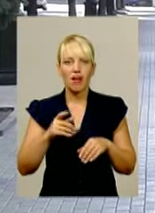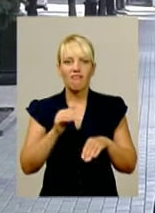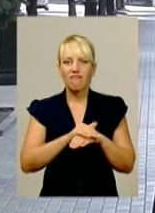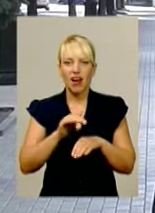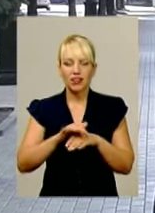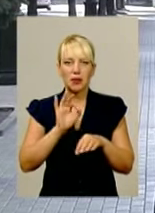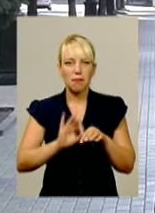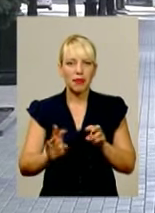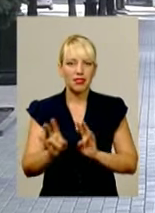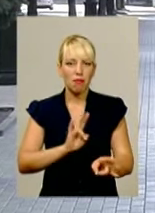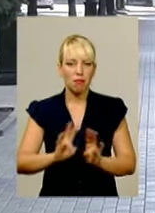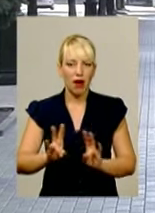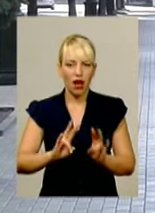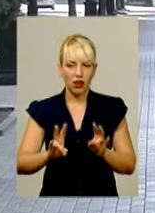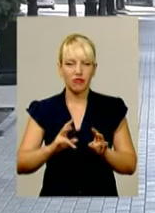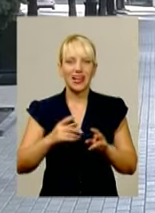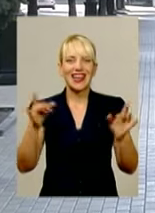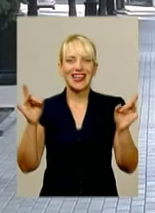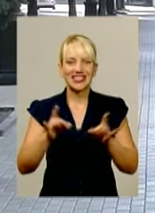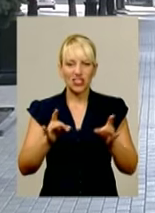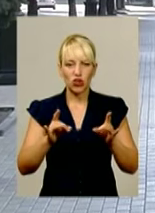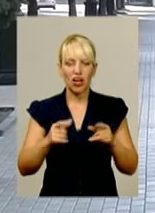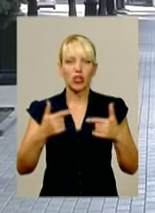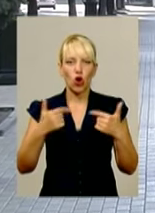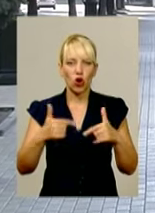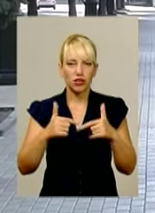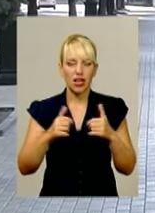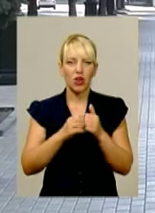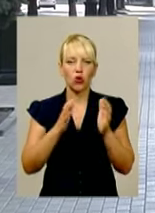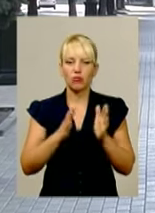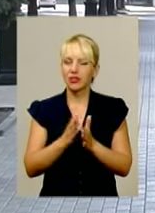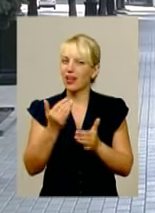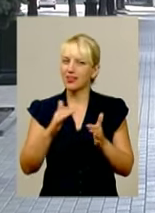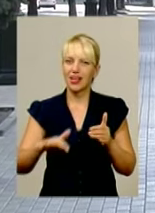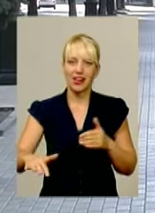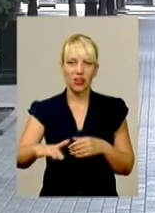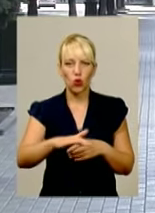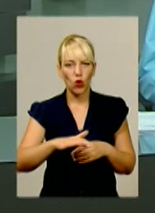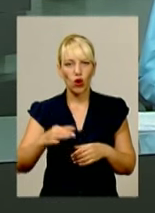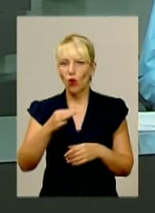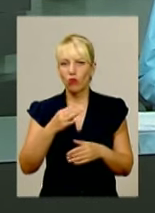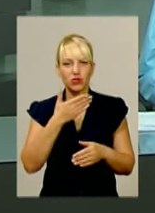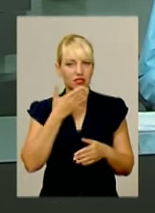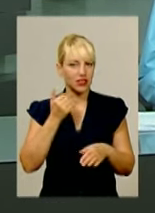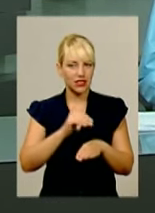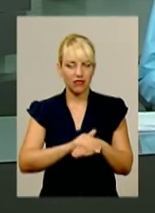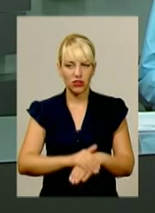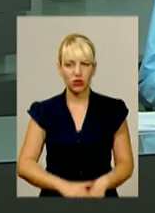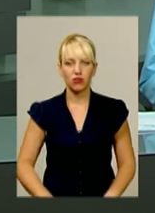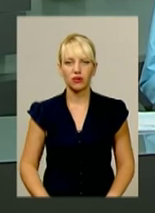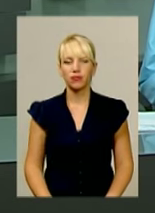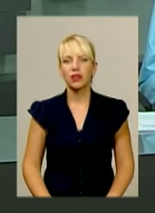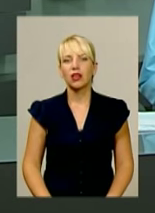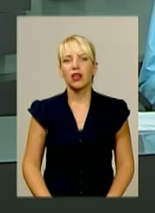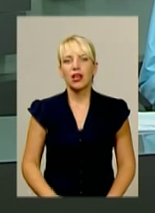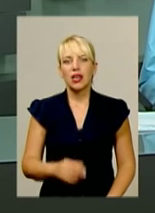об'єктів готельного ресторанного комплексу на території області не зафіксовано. Прийшов Спас